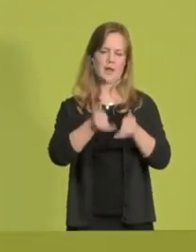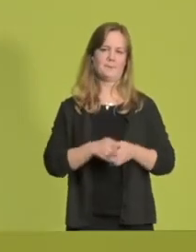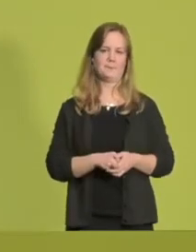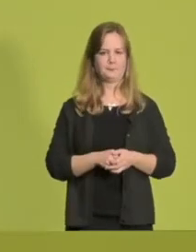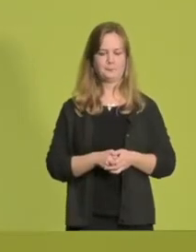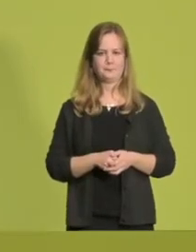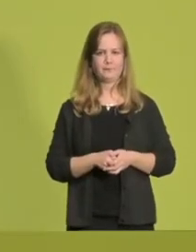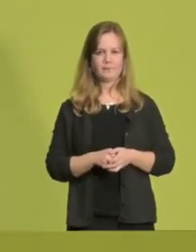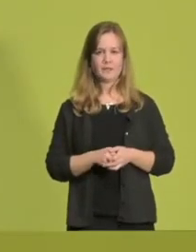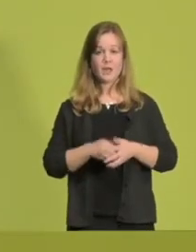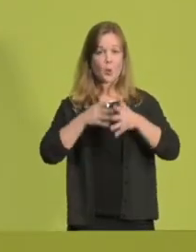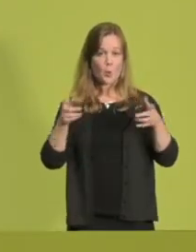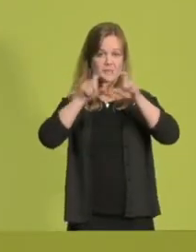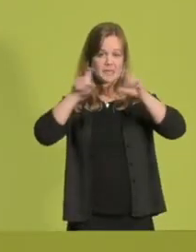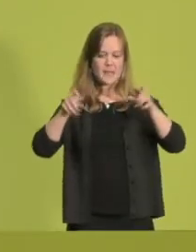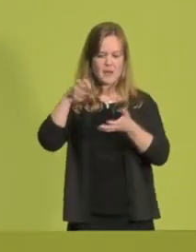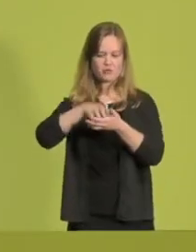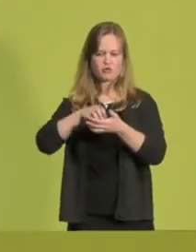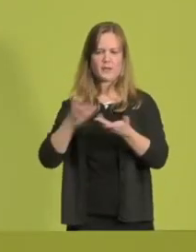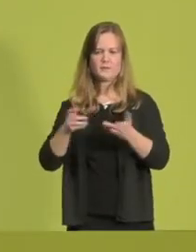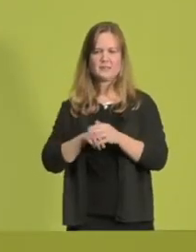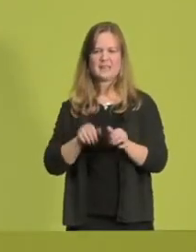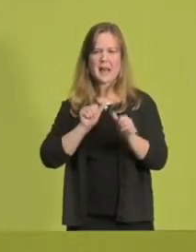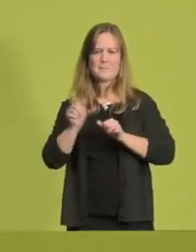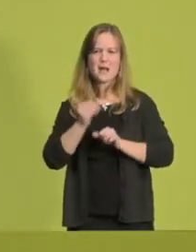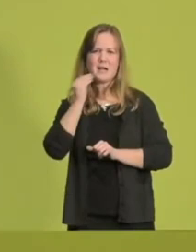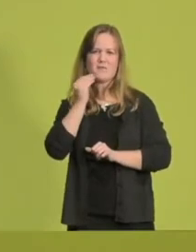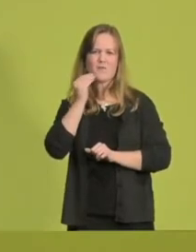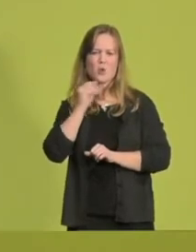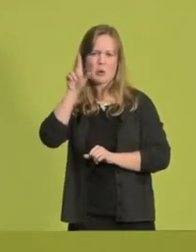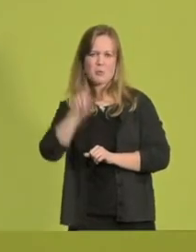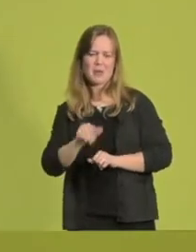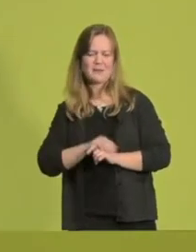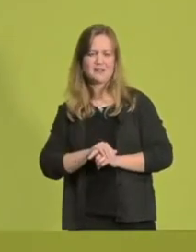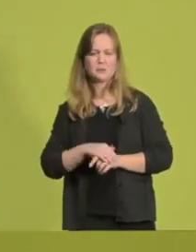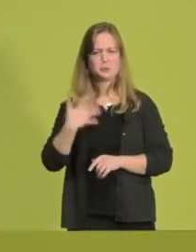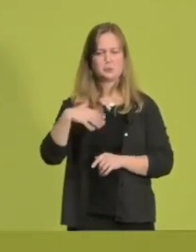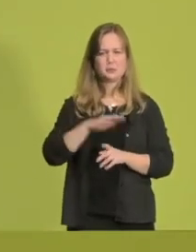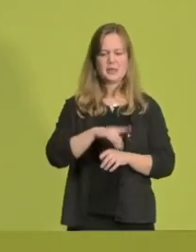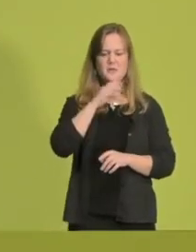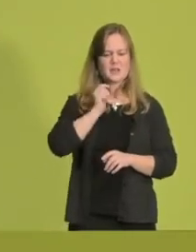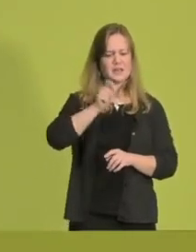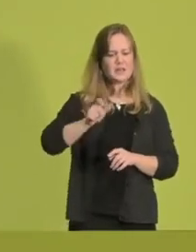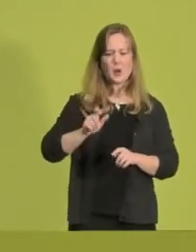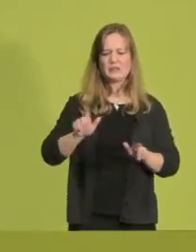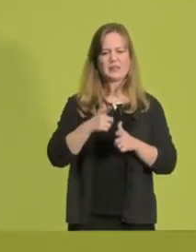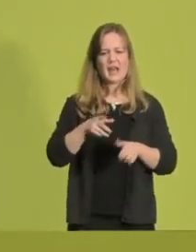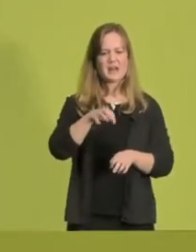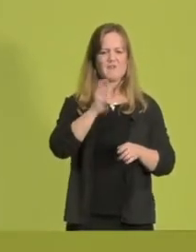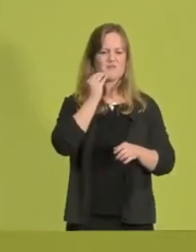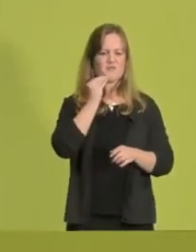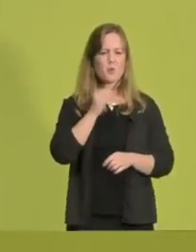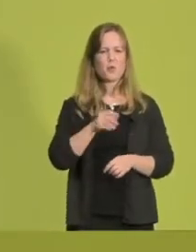Ein weiteres großes Thema in unseren Städten ist der Mangel an bezahlbaren Wohnraum. Viele Menschen finden heutzutage kein Zuhause, das sie sich